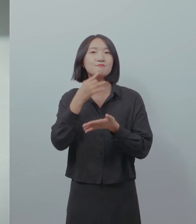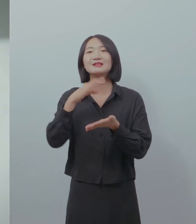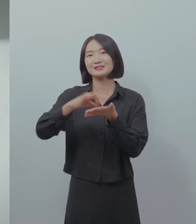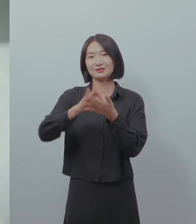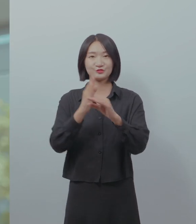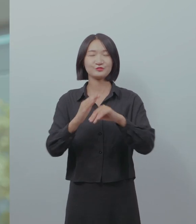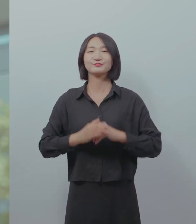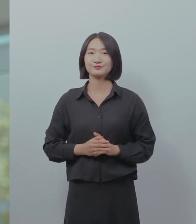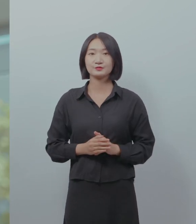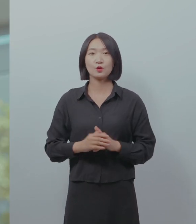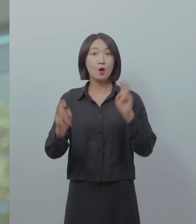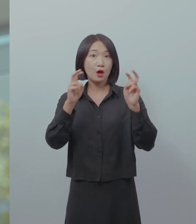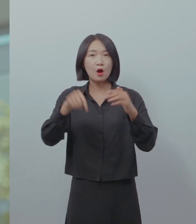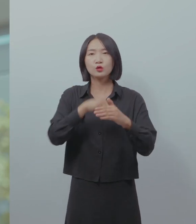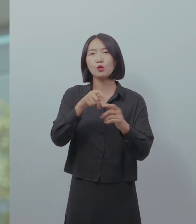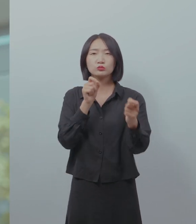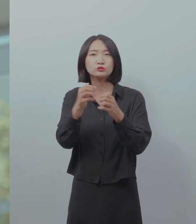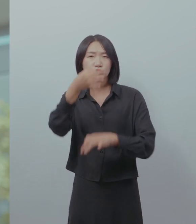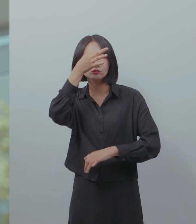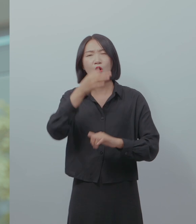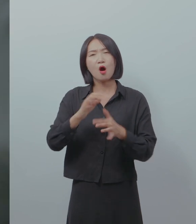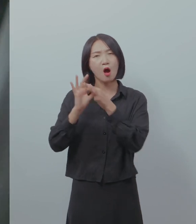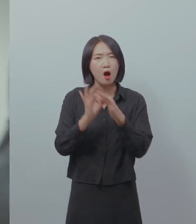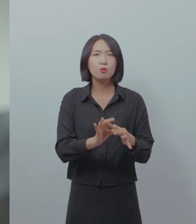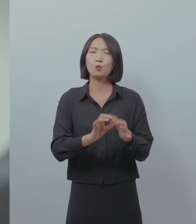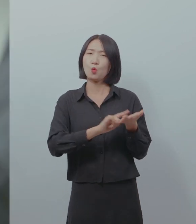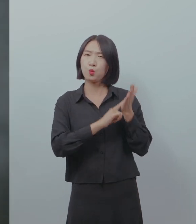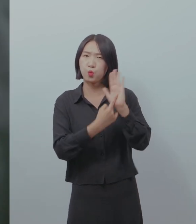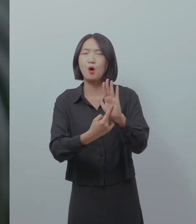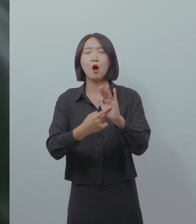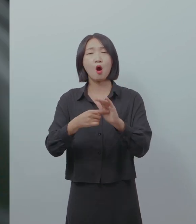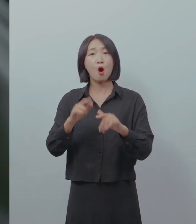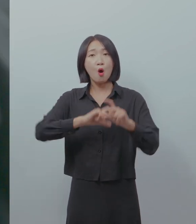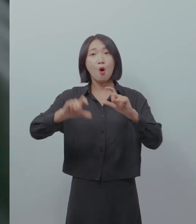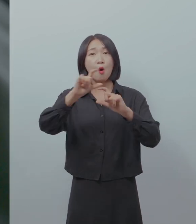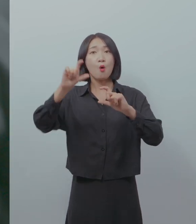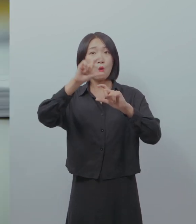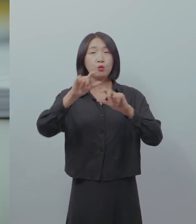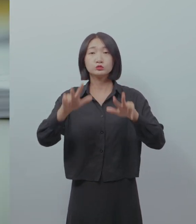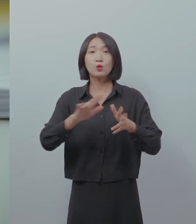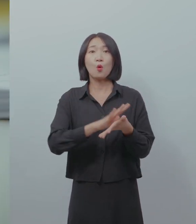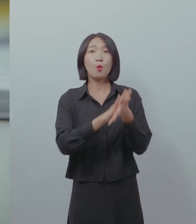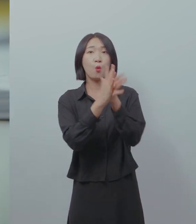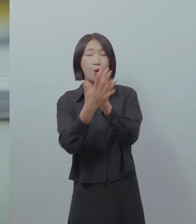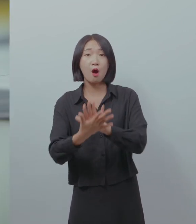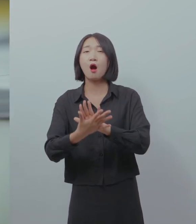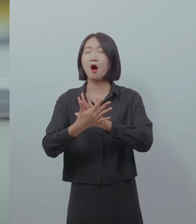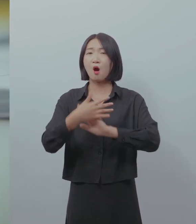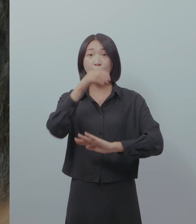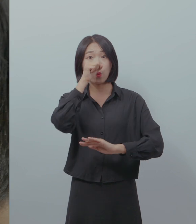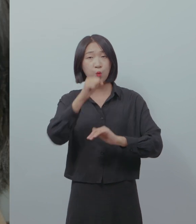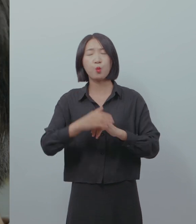사용하고 있습니다 회사에서 접근성 기능을 계속 강조를 하고 많이 보완을 해서 지금은 많은